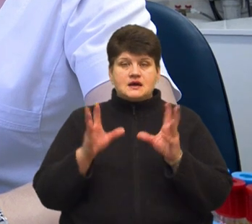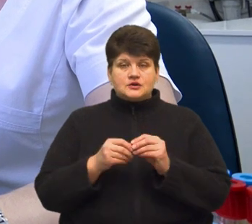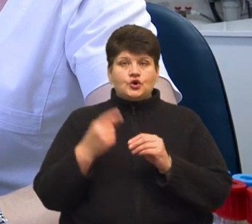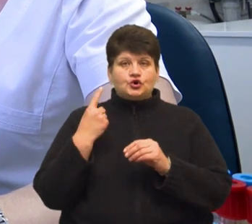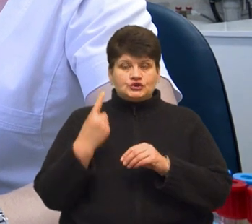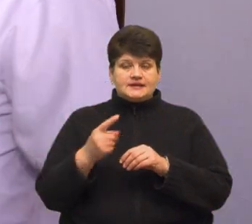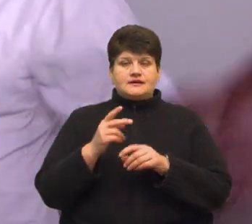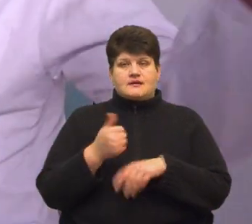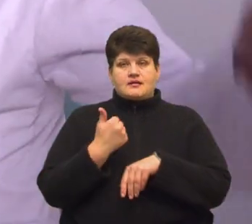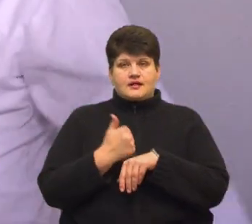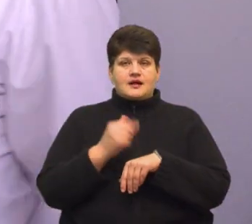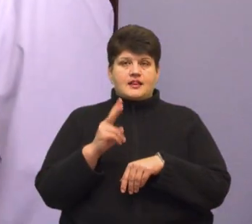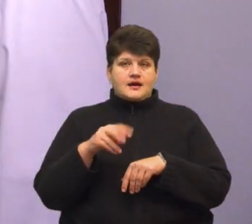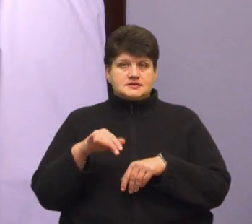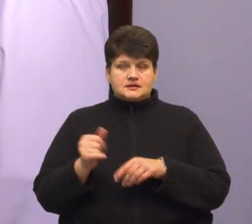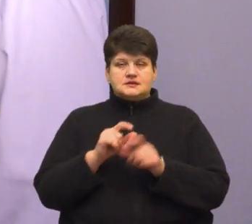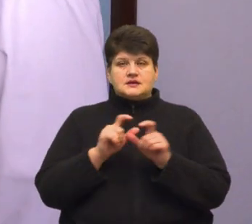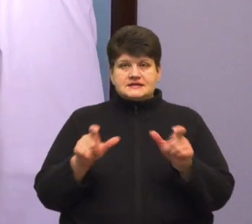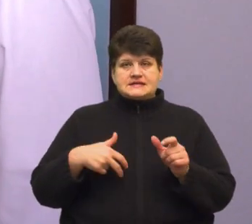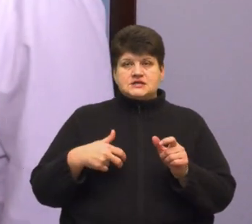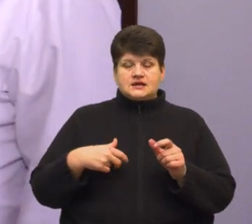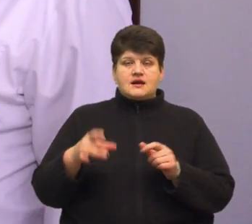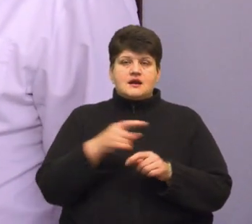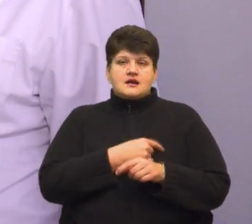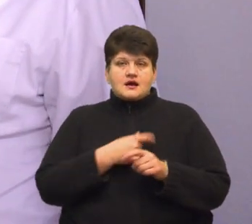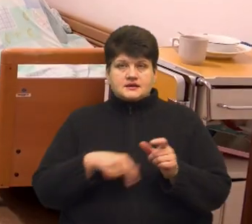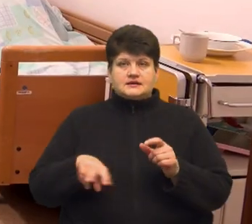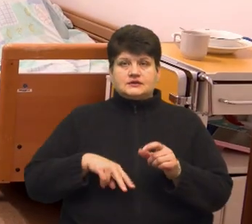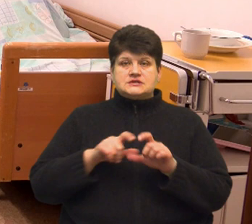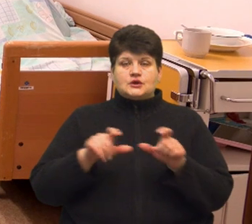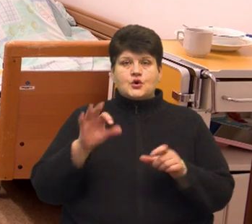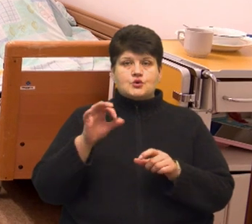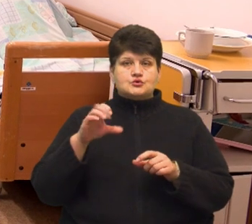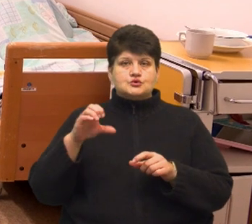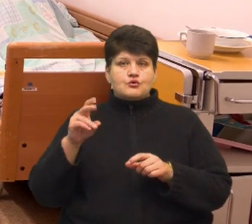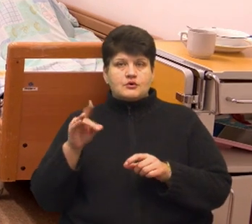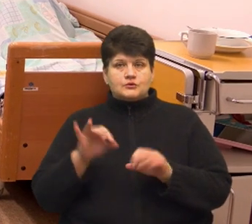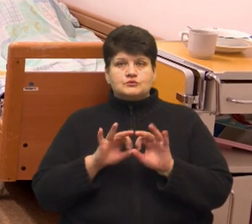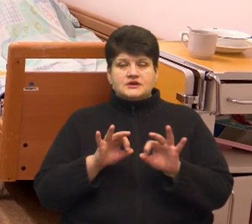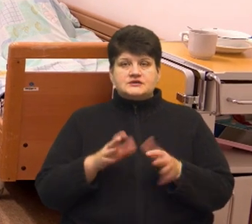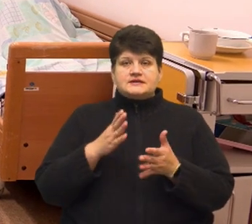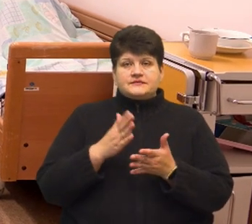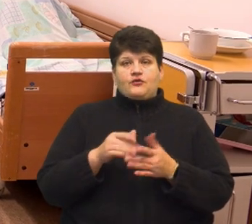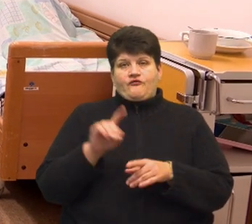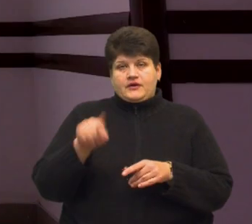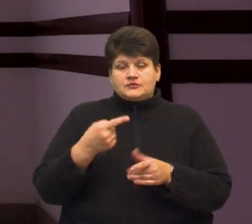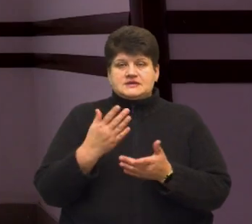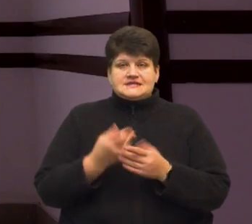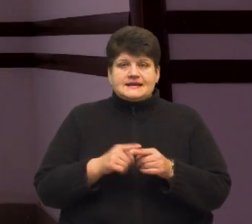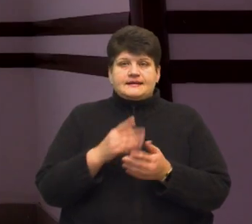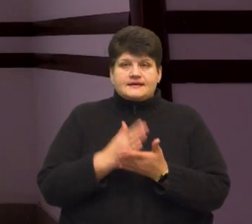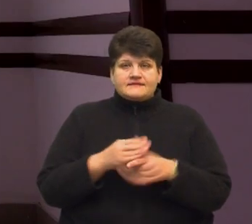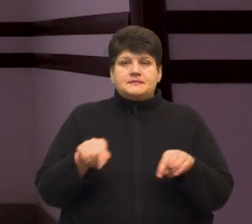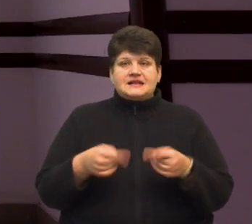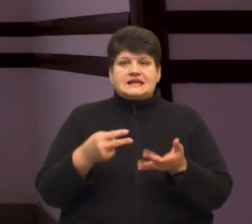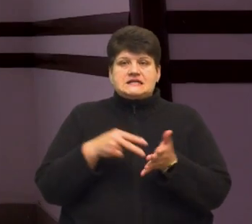Заліщицька районна лікарня. Директор закладу Василь Оскоріп розповідає, одною з вимог до таких закладів є наявність реабілітаційного відділення. Щоб його